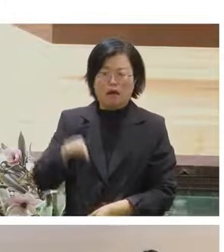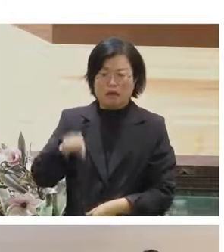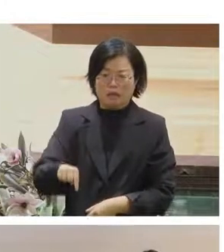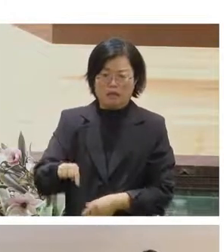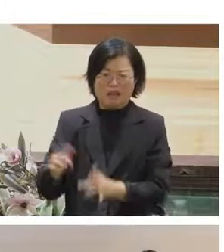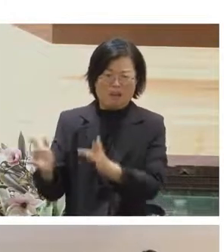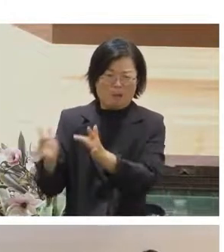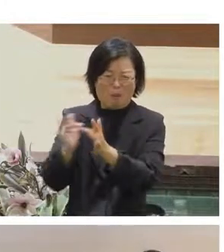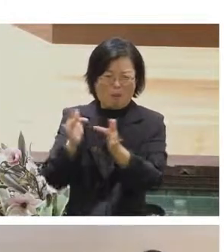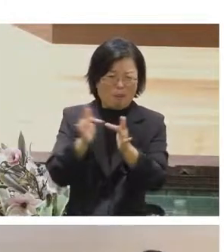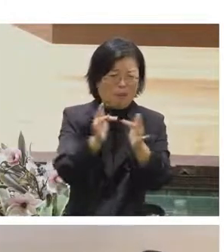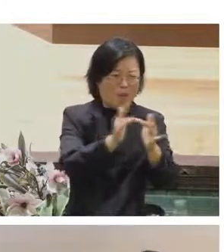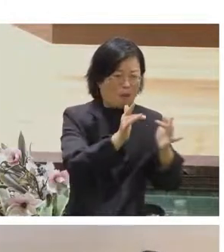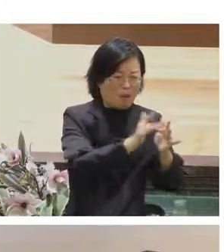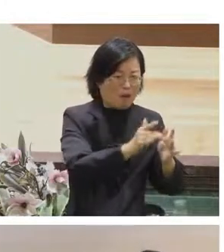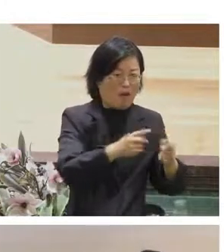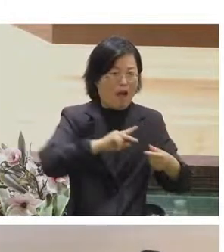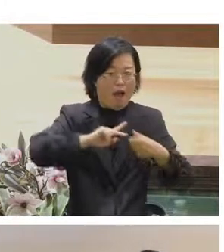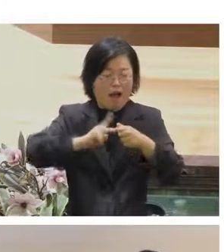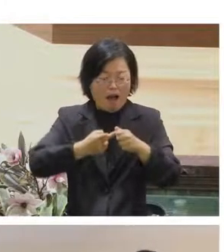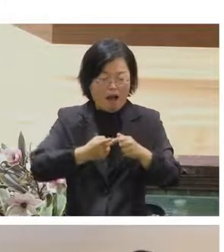度會比現場活動更麻煩